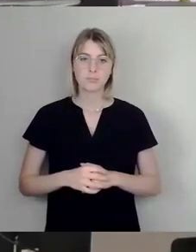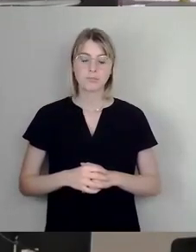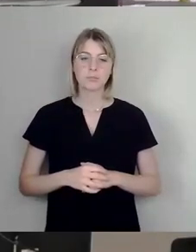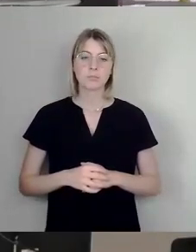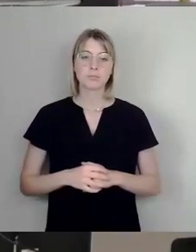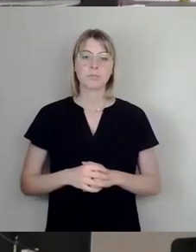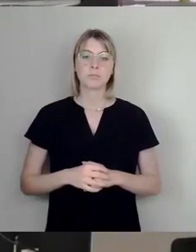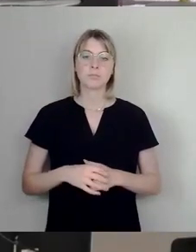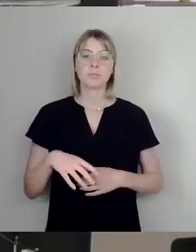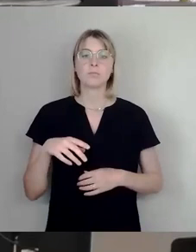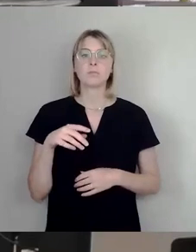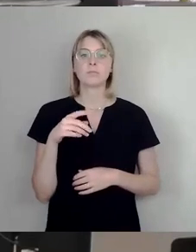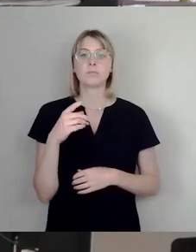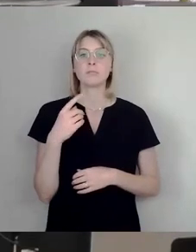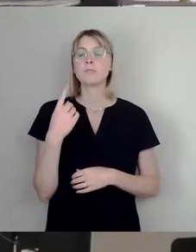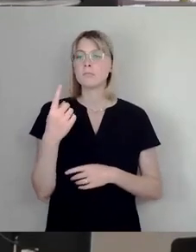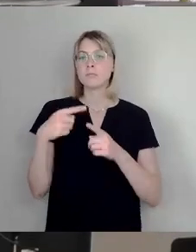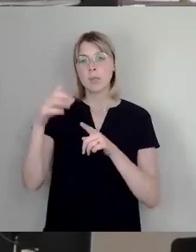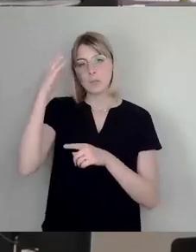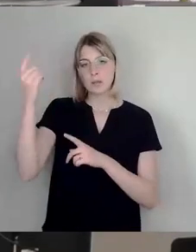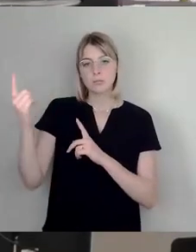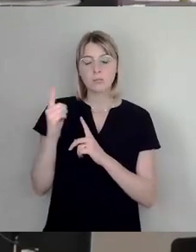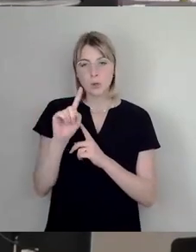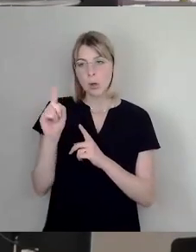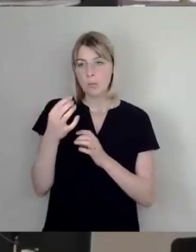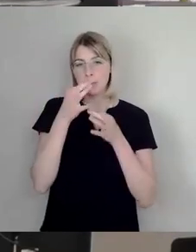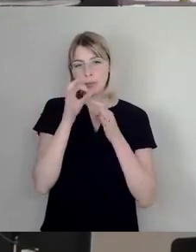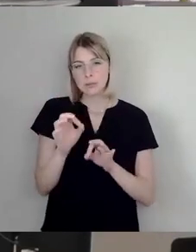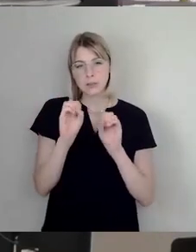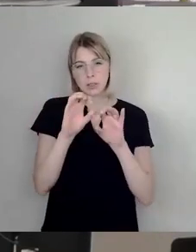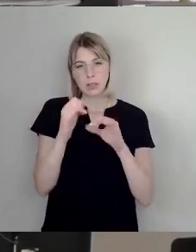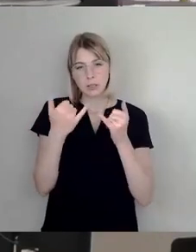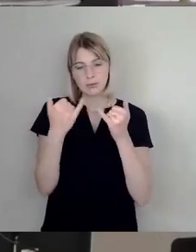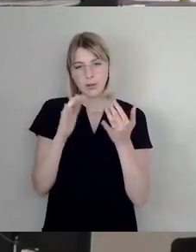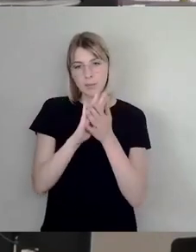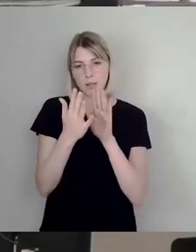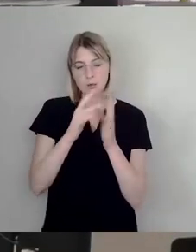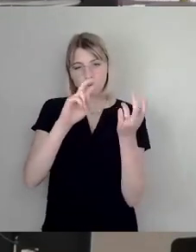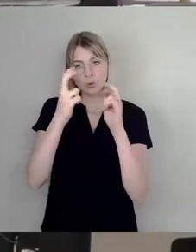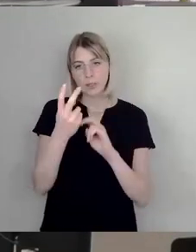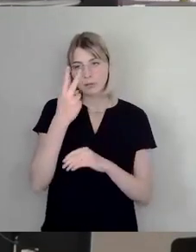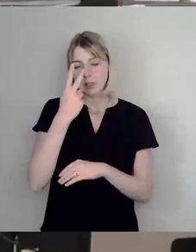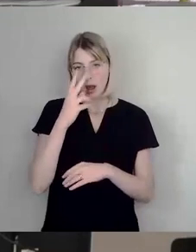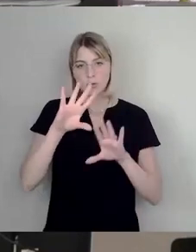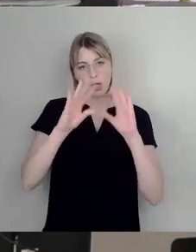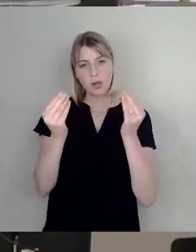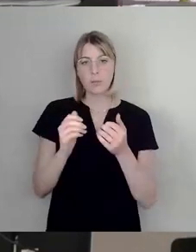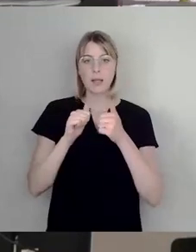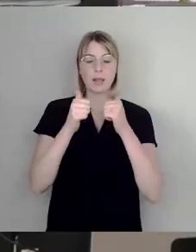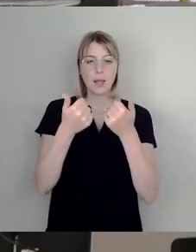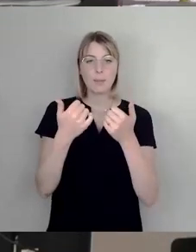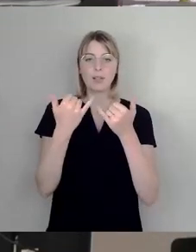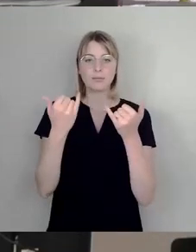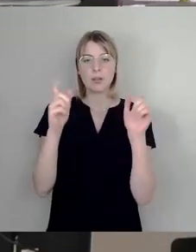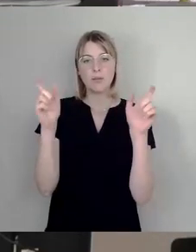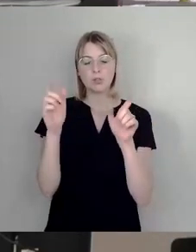der wird uns jetzt hier noch mal einen Einblick geben, wie sozusagen auch so die Praxis dann und auch dann das allgemeine Leben ja auch mittlerweile für Veranstaltende